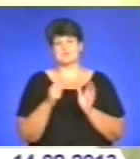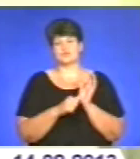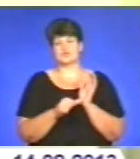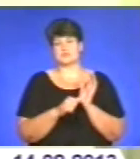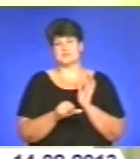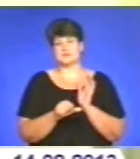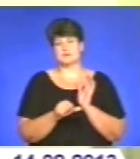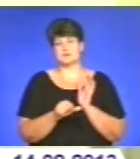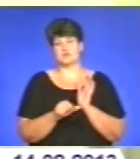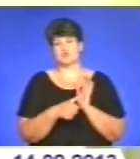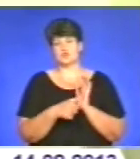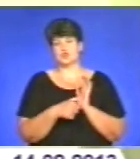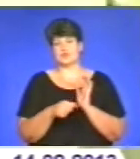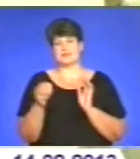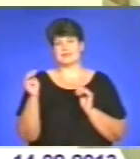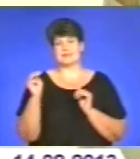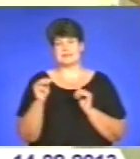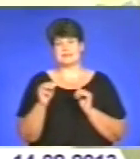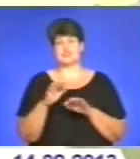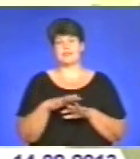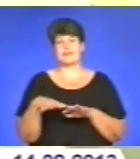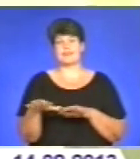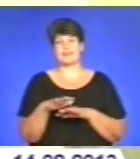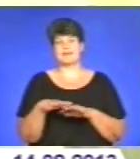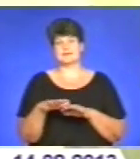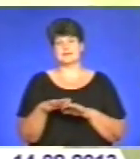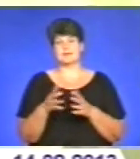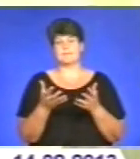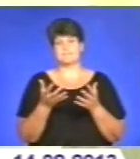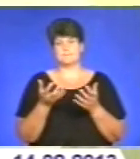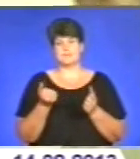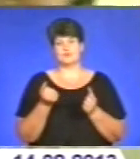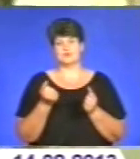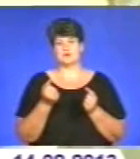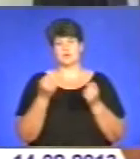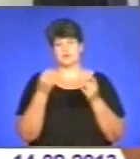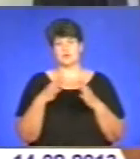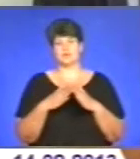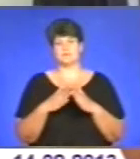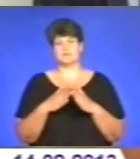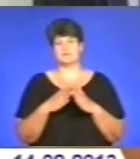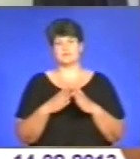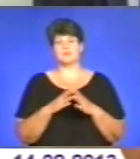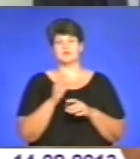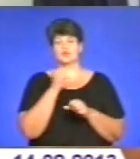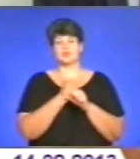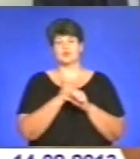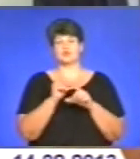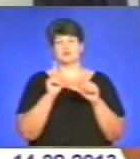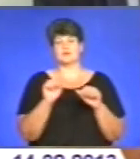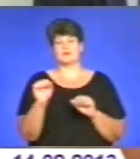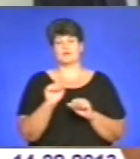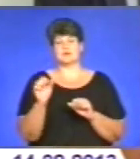-600 тисяч населення, влучає, і комбулатин. Під час робочої поїздки у